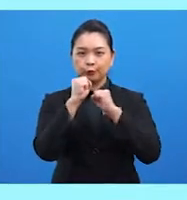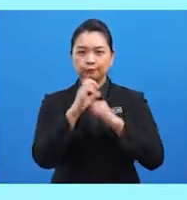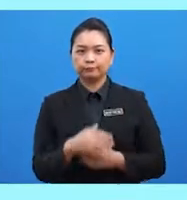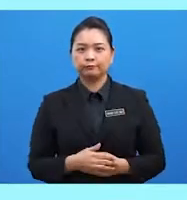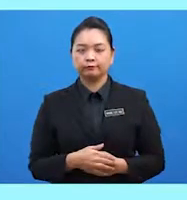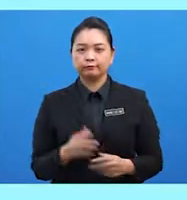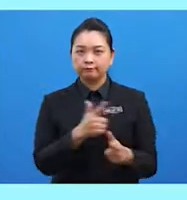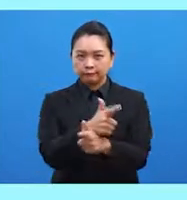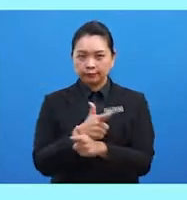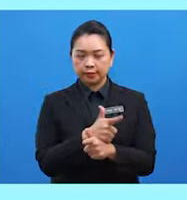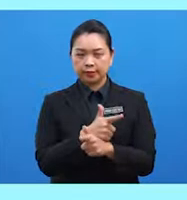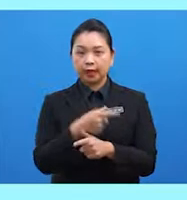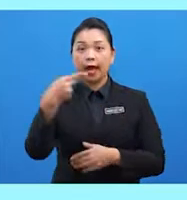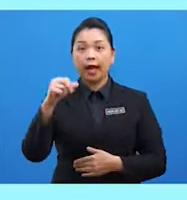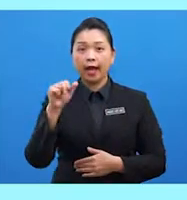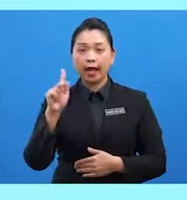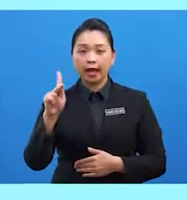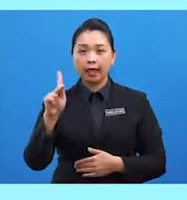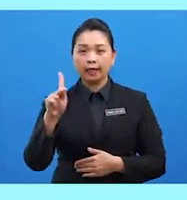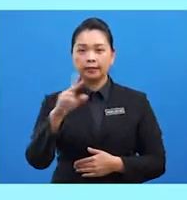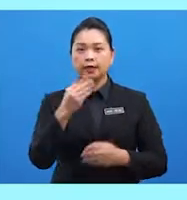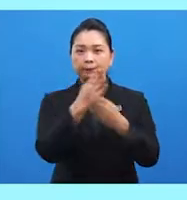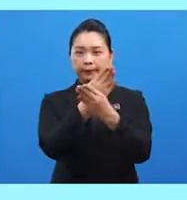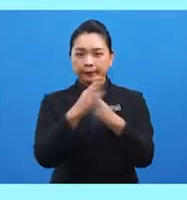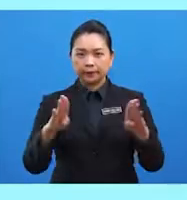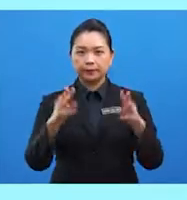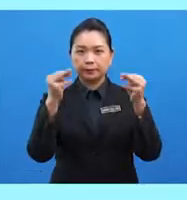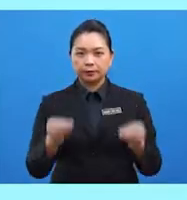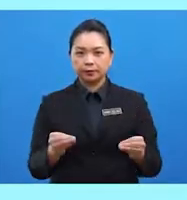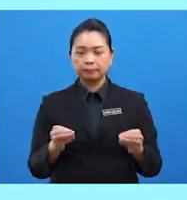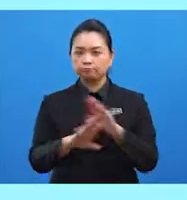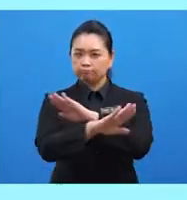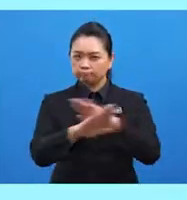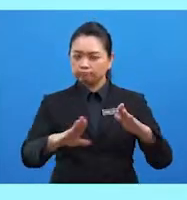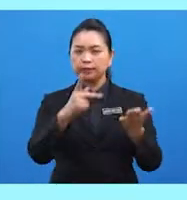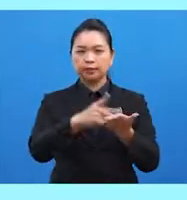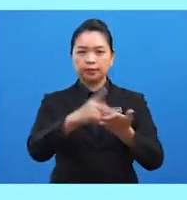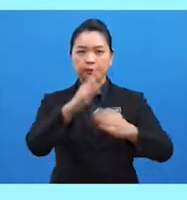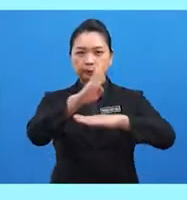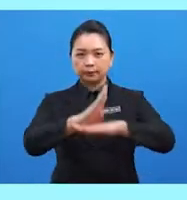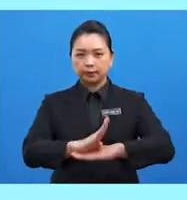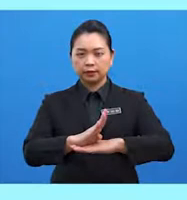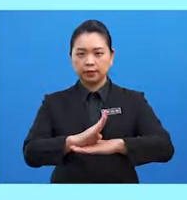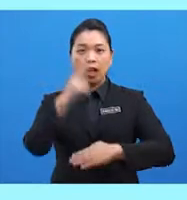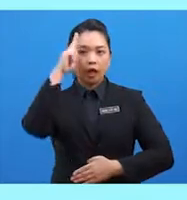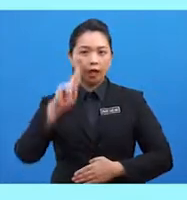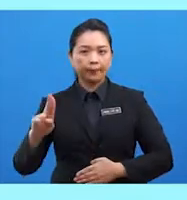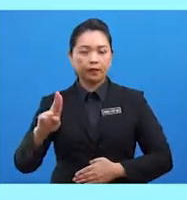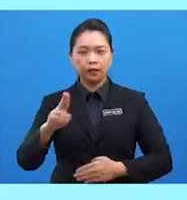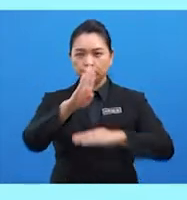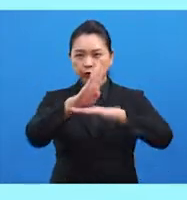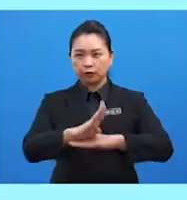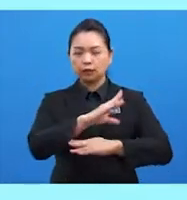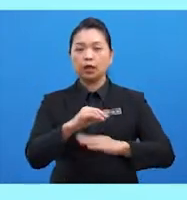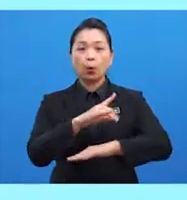Melindungi hak-hak asasi dan kebebasan manusia tanpa mengira bangsa, agama, budaya